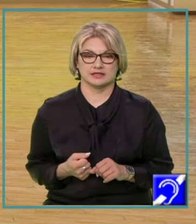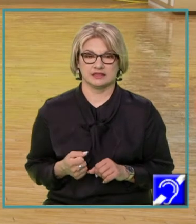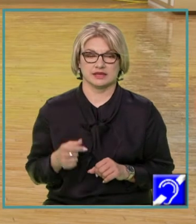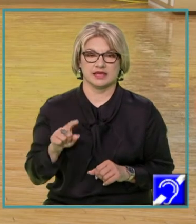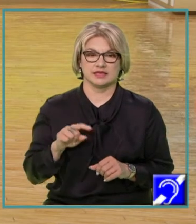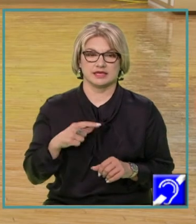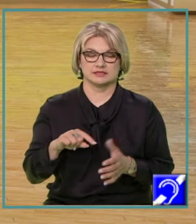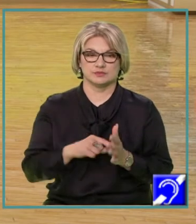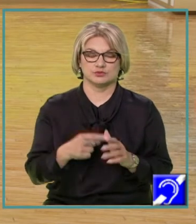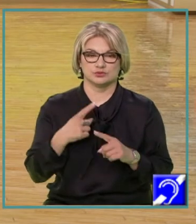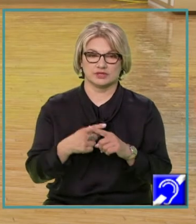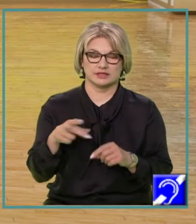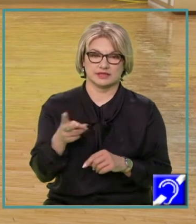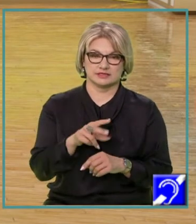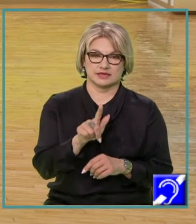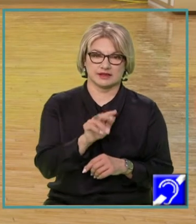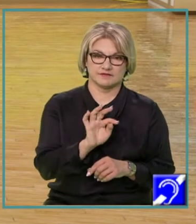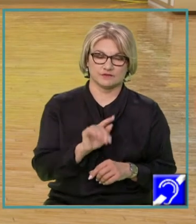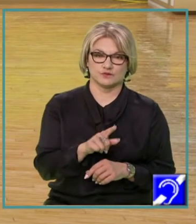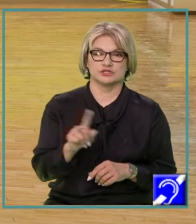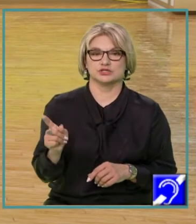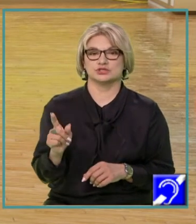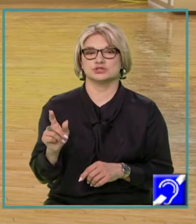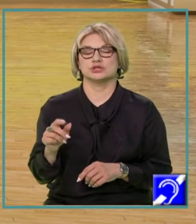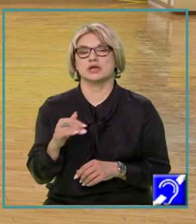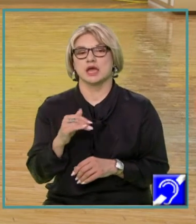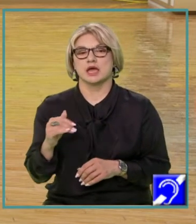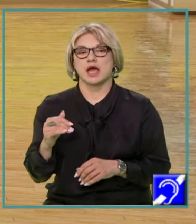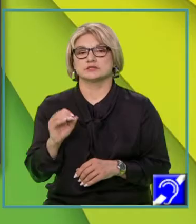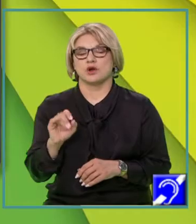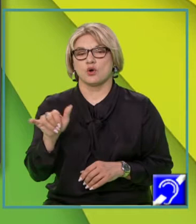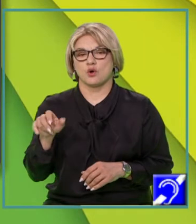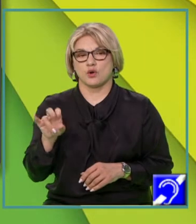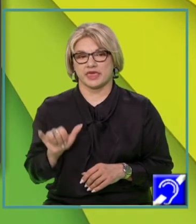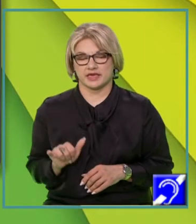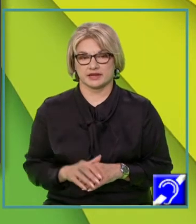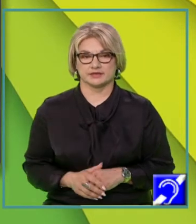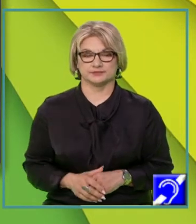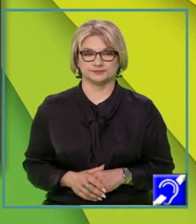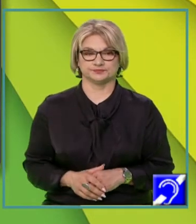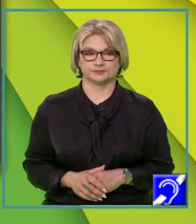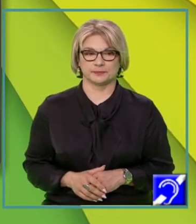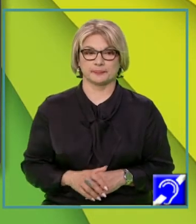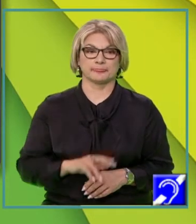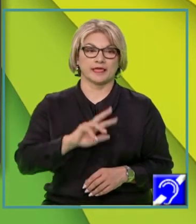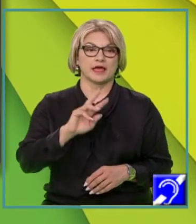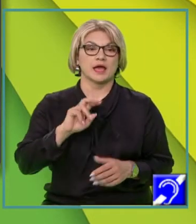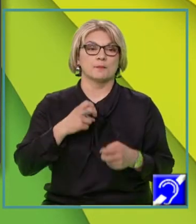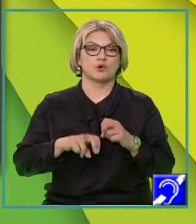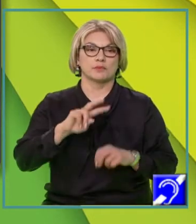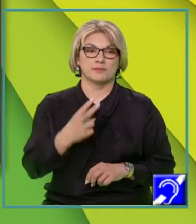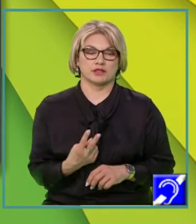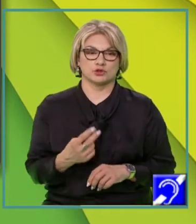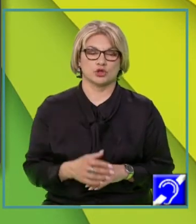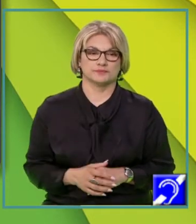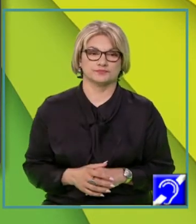punctul de intersecție dintre graficul funcției și axa OY, adică axa ordonatelor. La problema 2 vom avea o